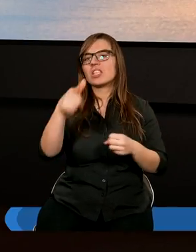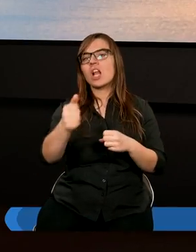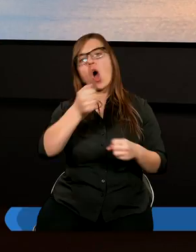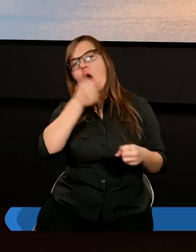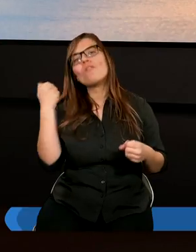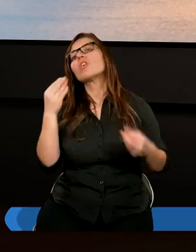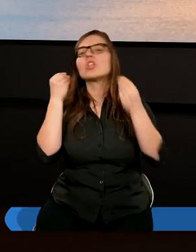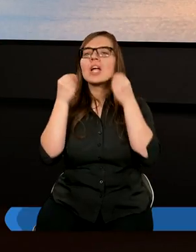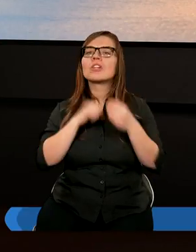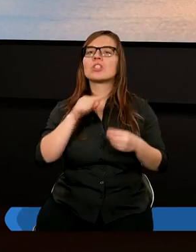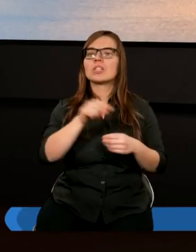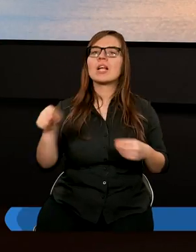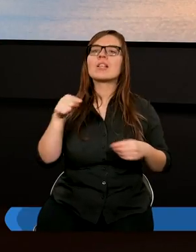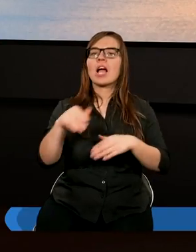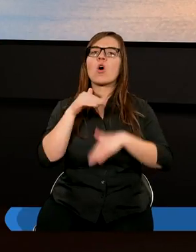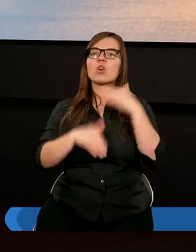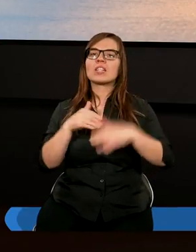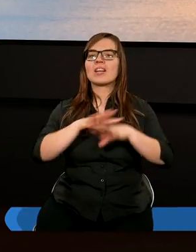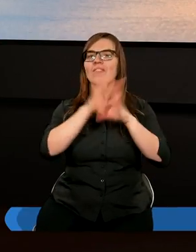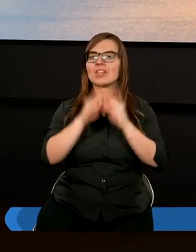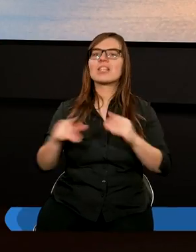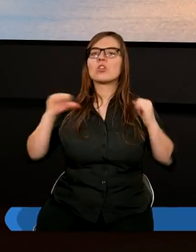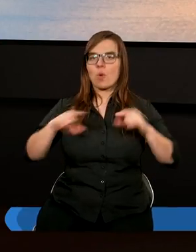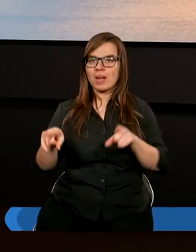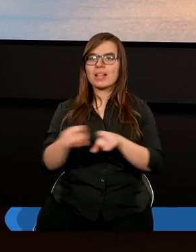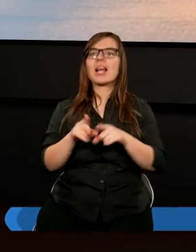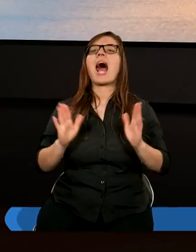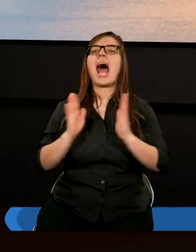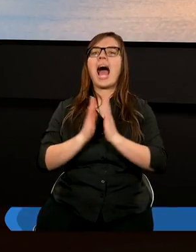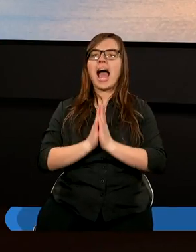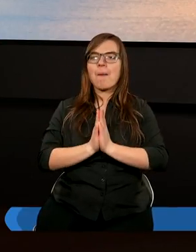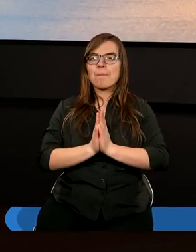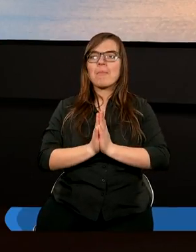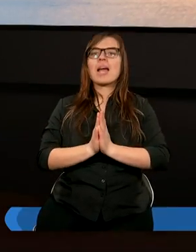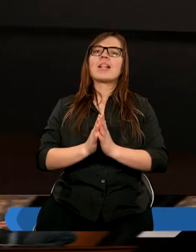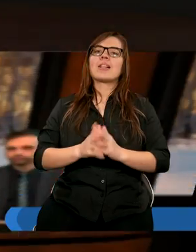owoce, cieszyli się nimi. Tego życzę wszystkim i sobie też. Amen.